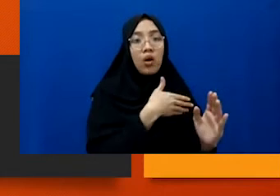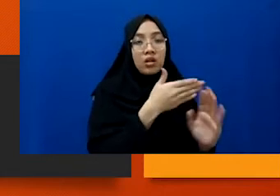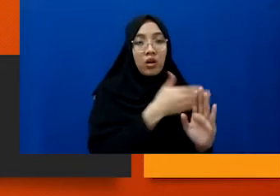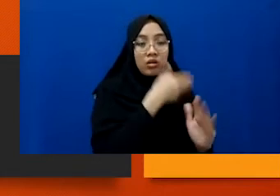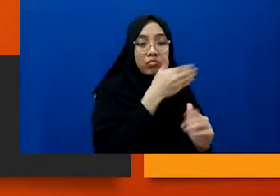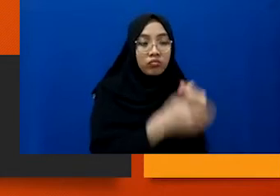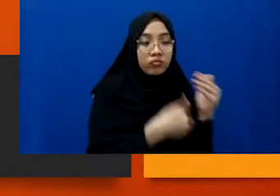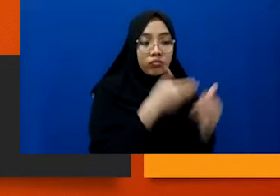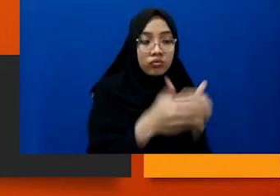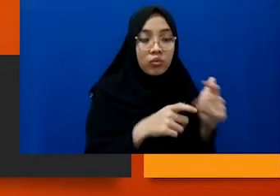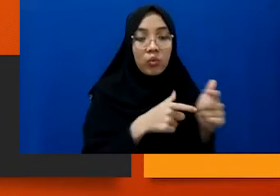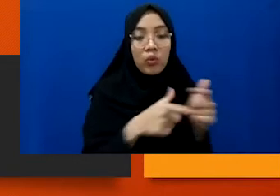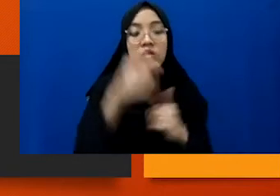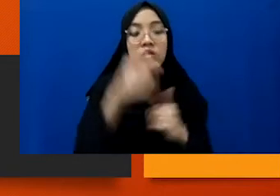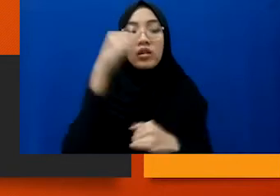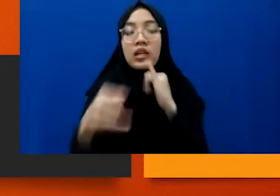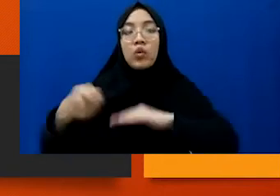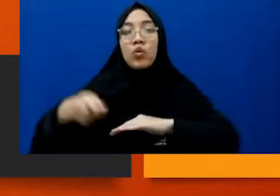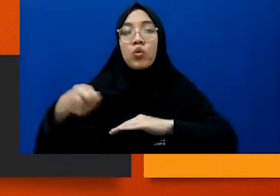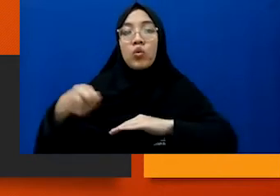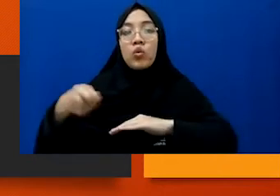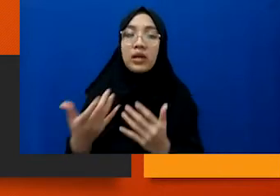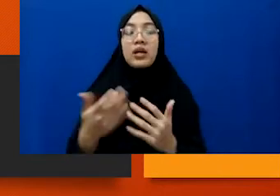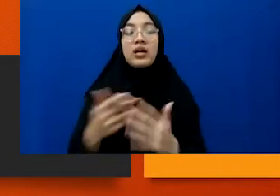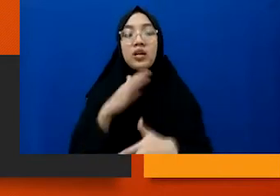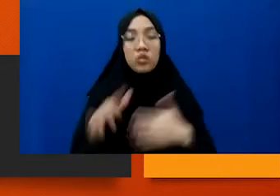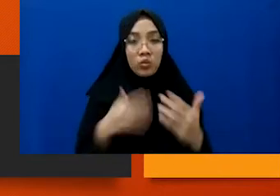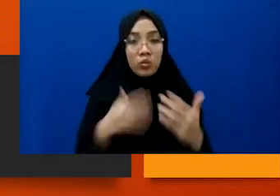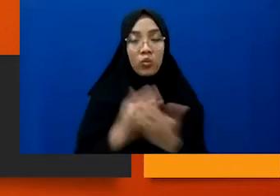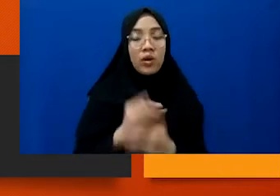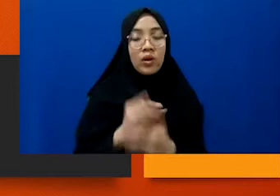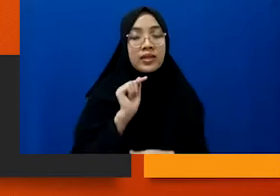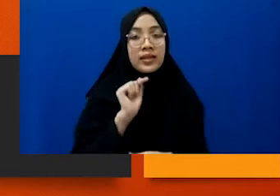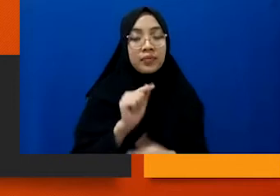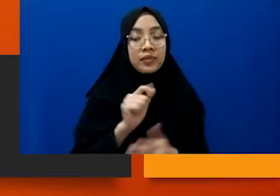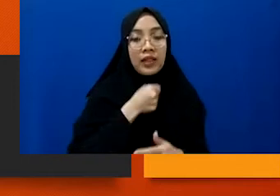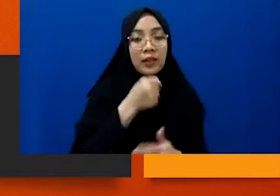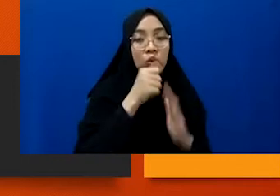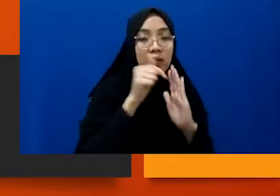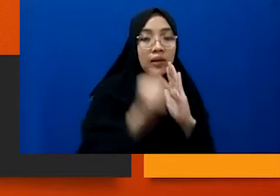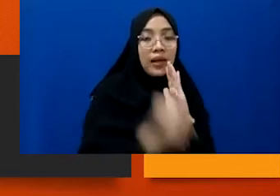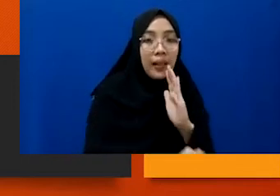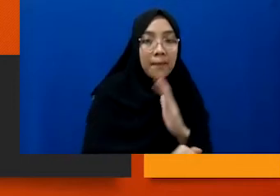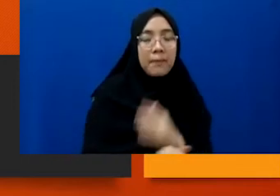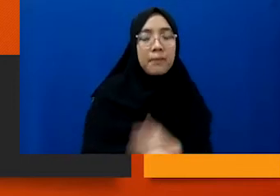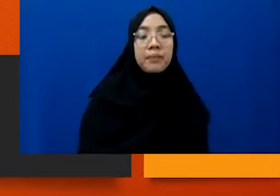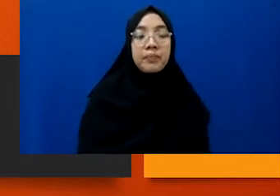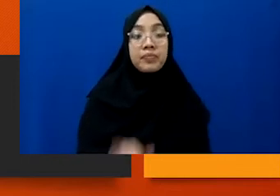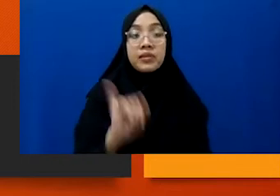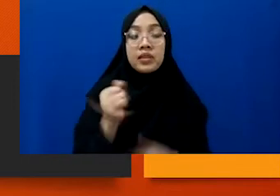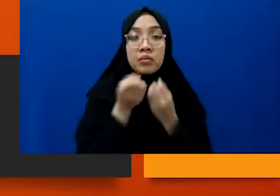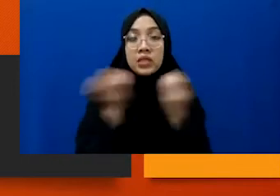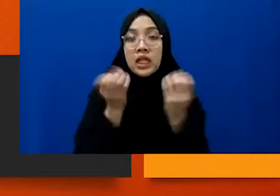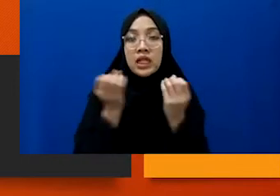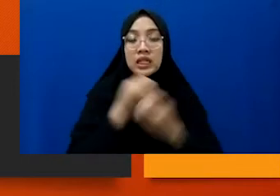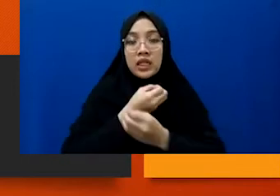proses hukumnya seperti apa. Nah, itu biasanya liputan mendalam seperti itu. Jadi menjelaskan secara